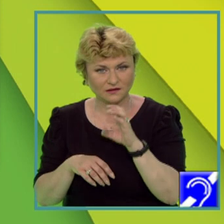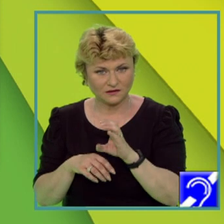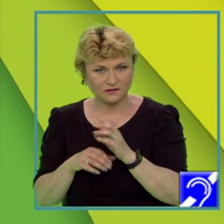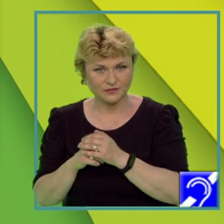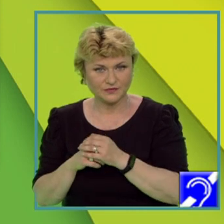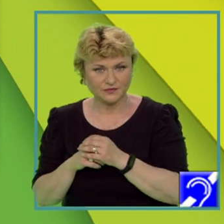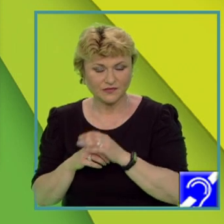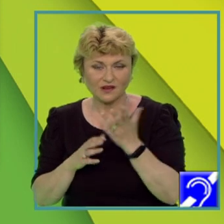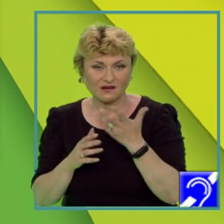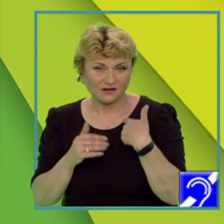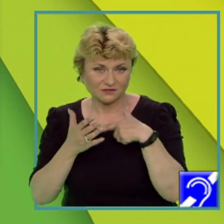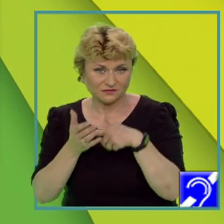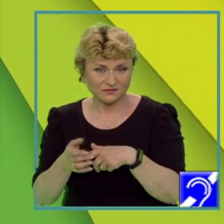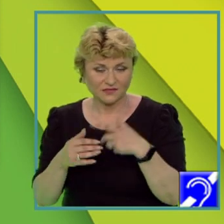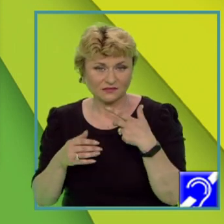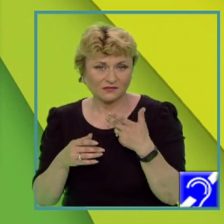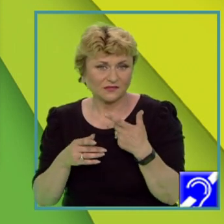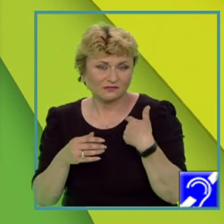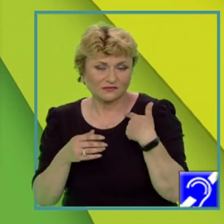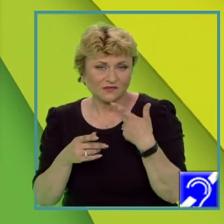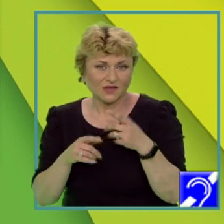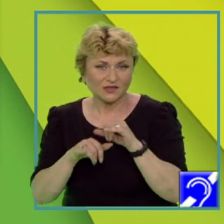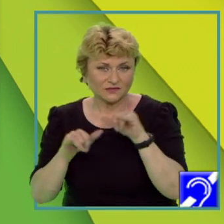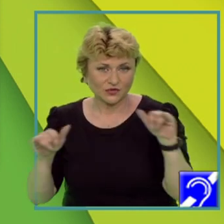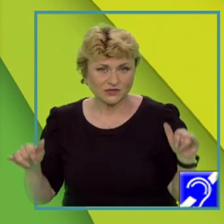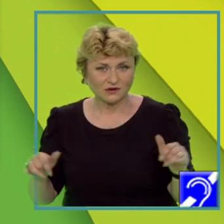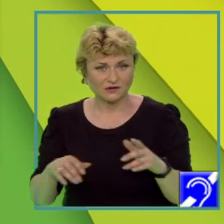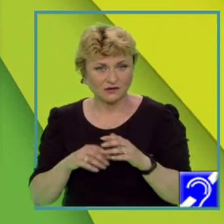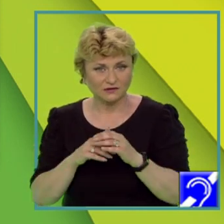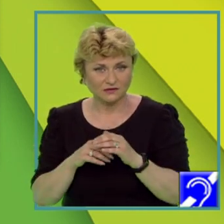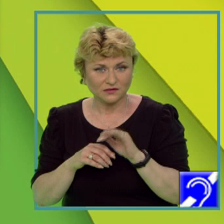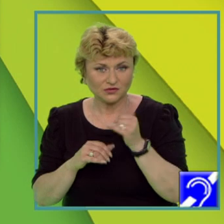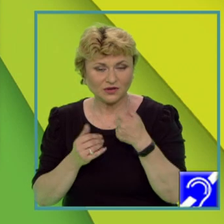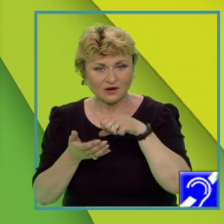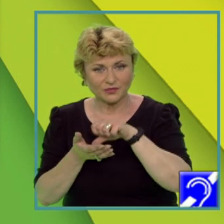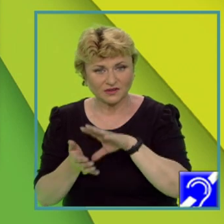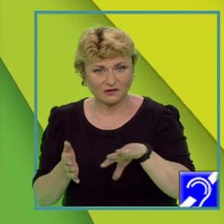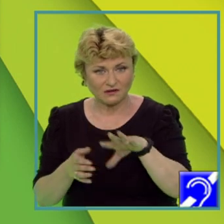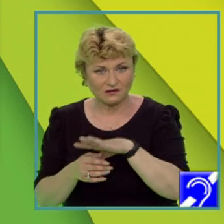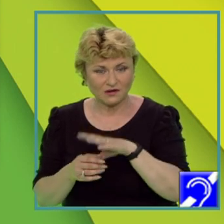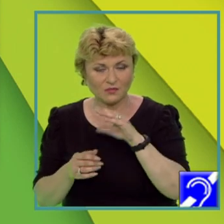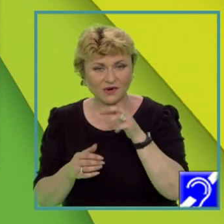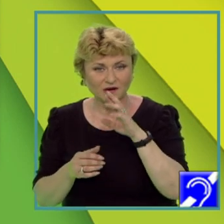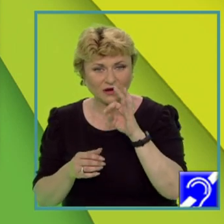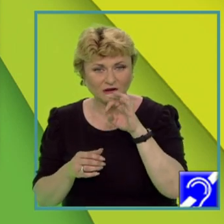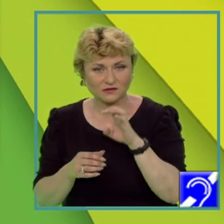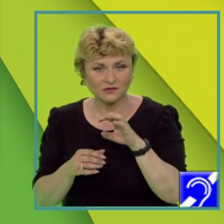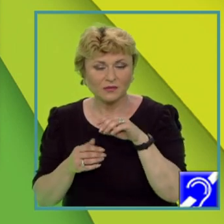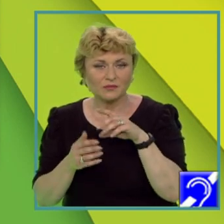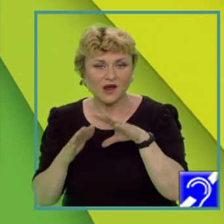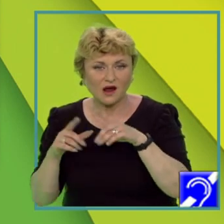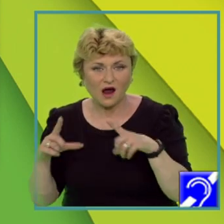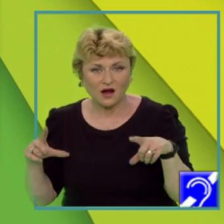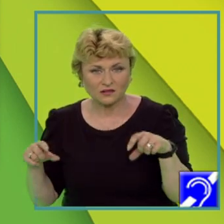care influențează dezvoltarea turismului în statul al cărui oraș capitală este marcat pe hartă cu numărul 1.